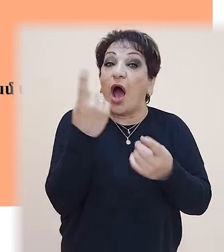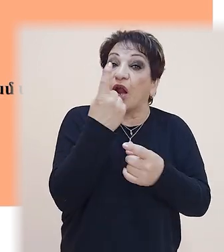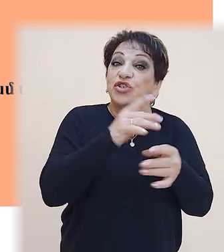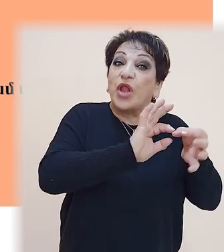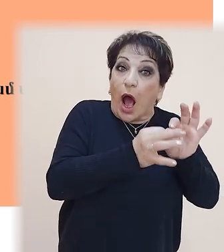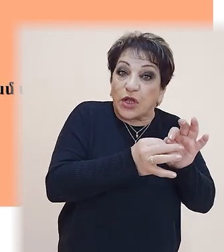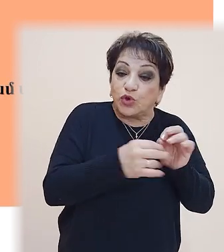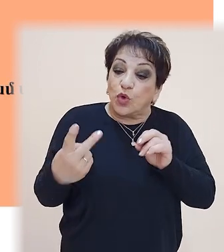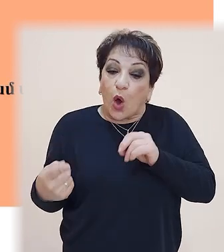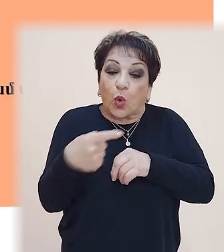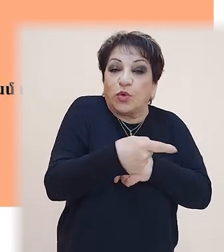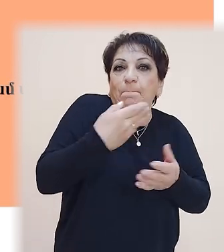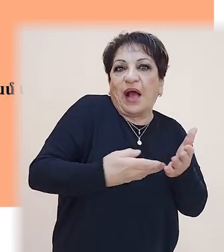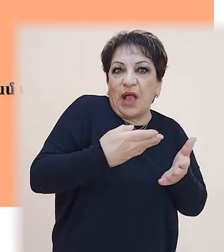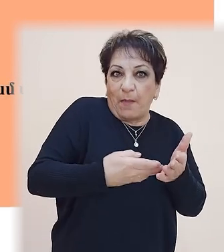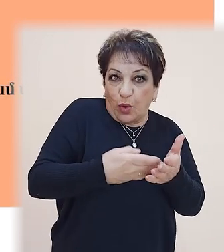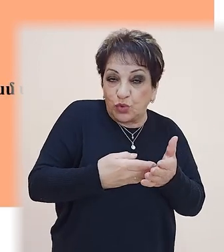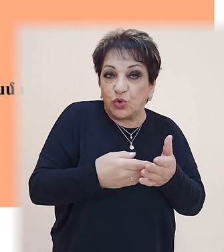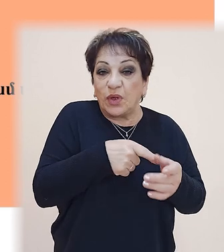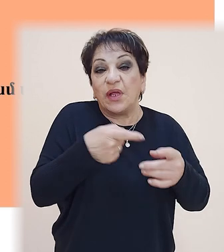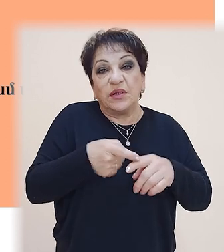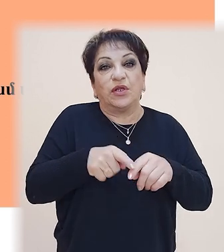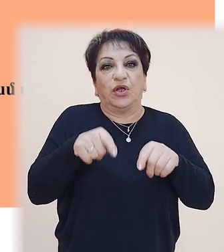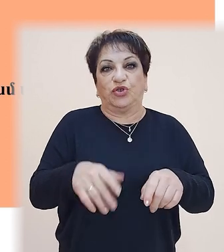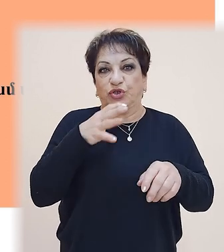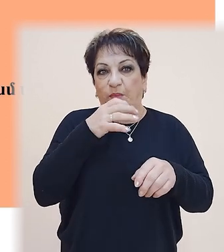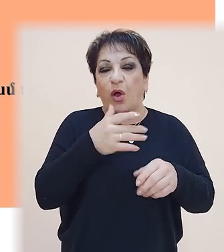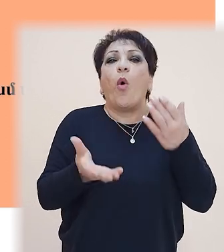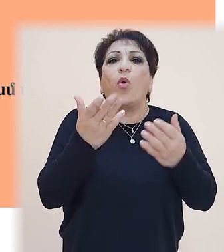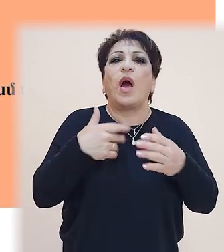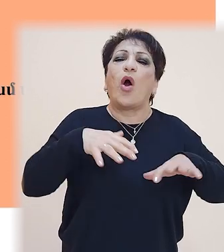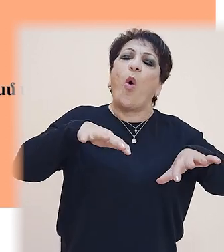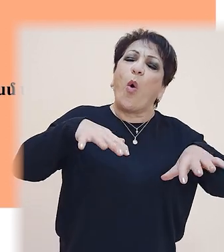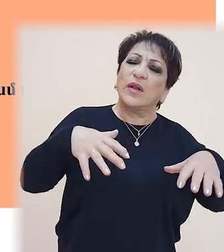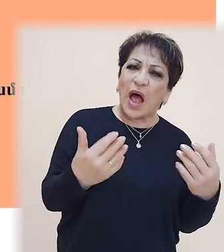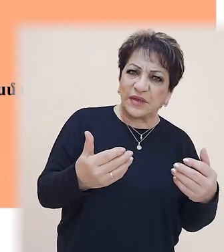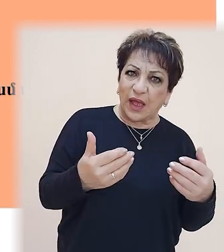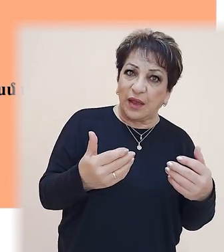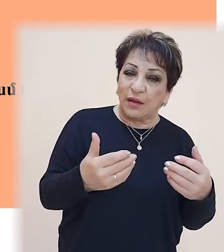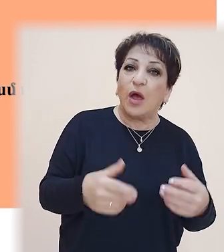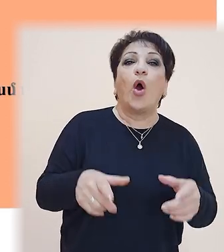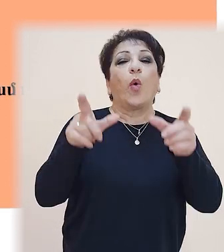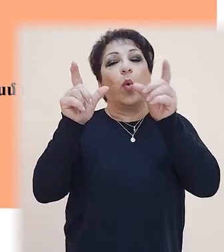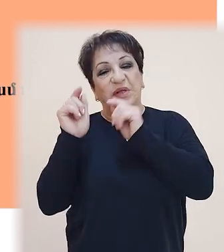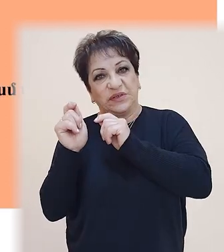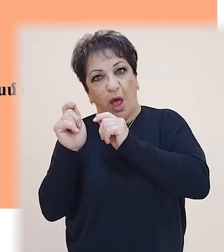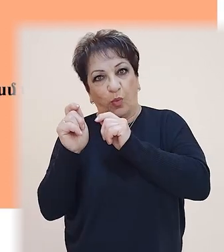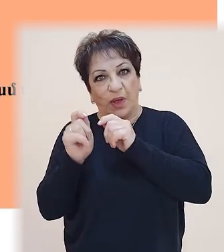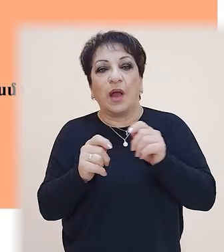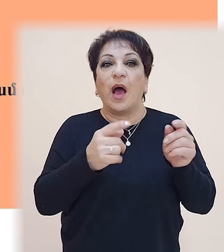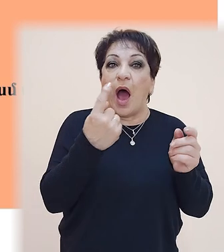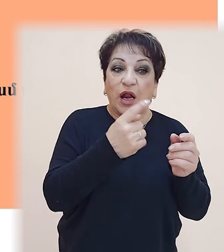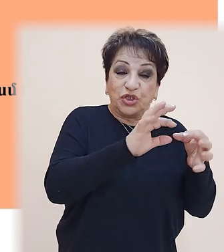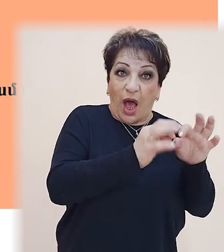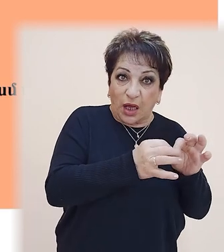պատճառահետև անքային կապ։ Ըրինակ, անտանելի հոգնած էի կունս տանում էր։ Մենք կաղող ենք այստեղ մտովի վերականքն էլ